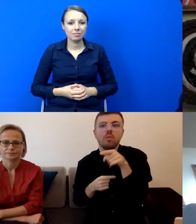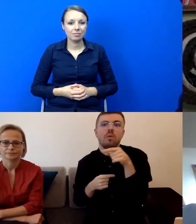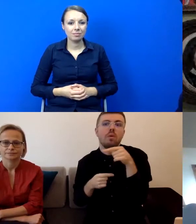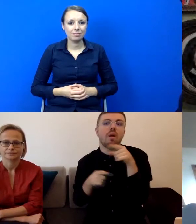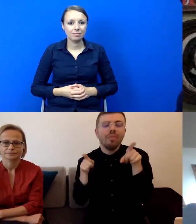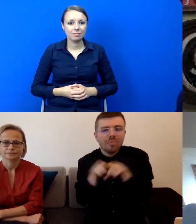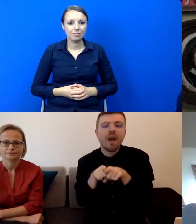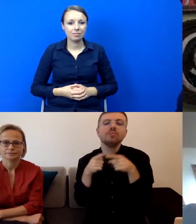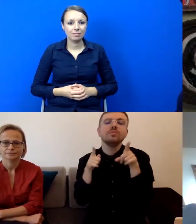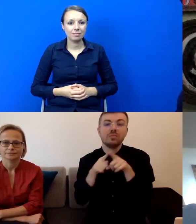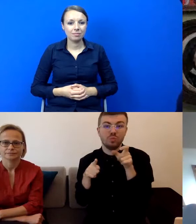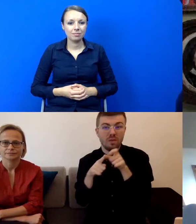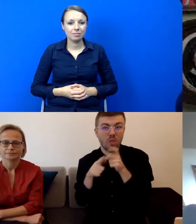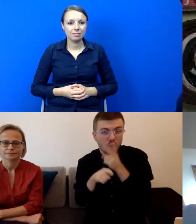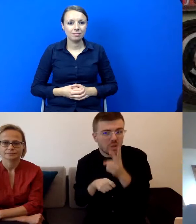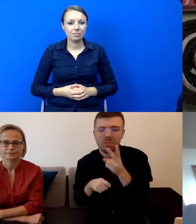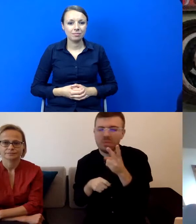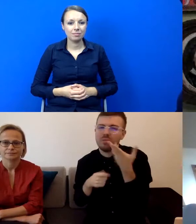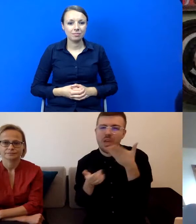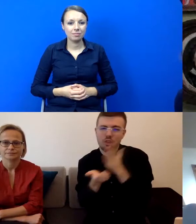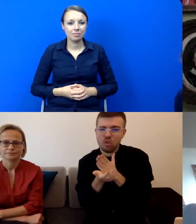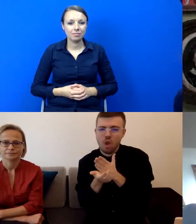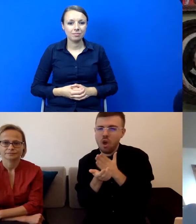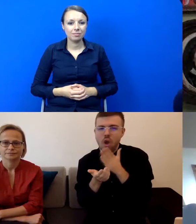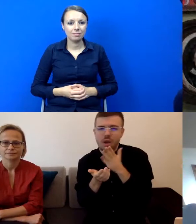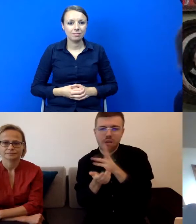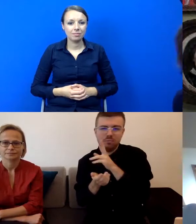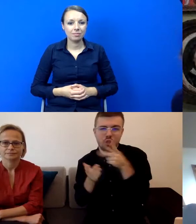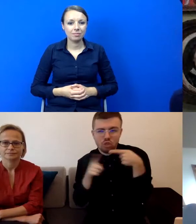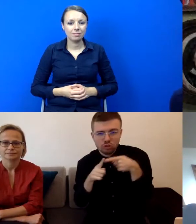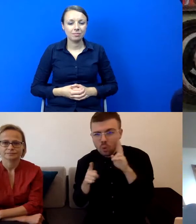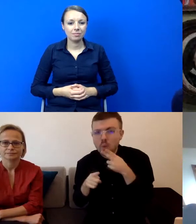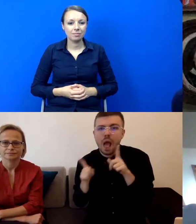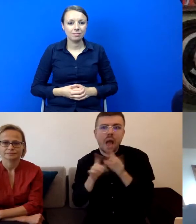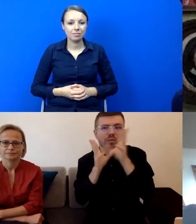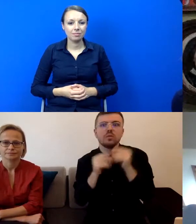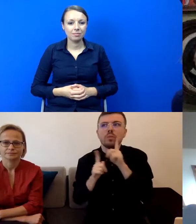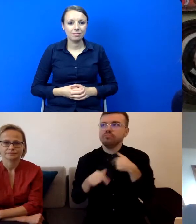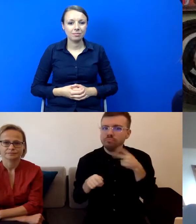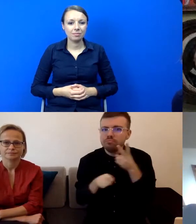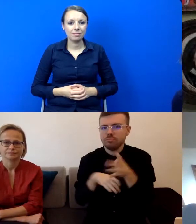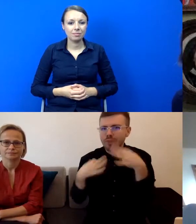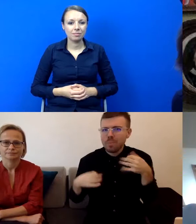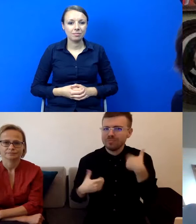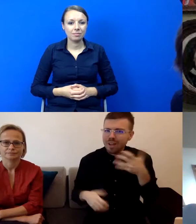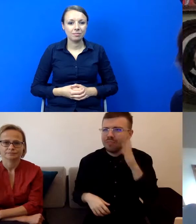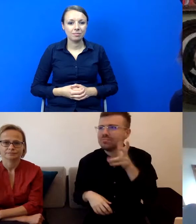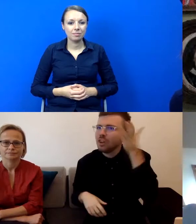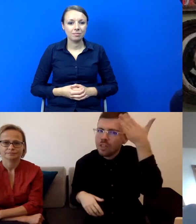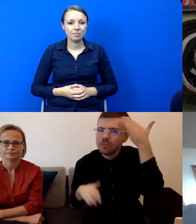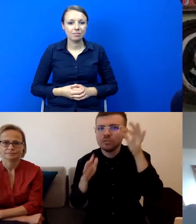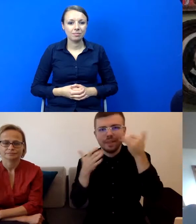cenzury, tak jak w przypadku nauczyciela, który gdzieś tam cenzurował jednak to, co było opowiadane.